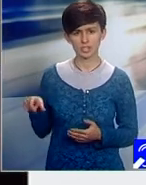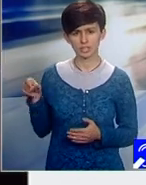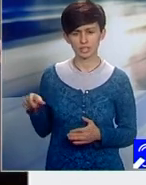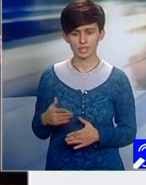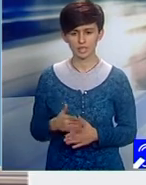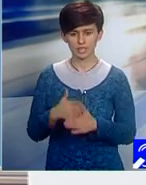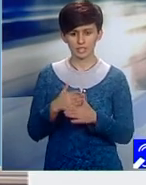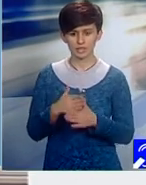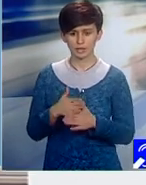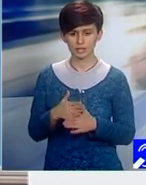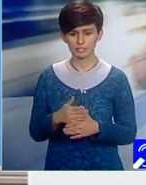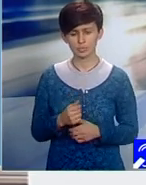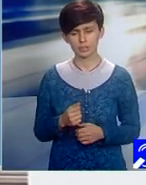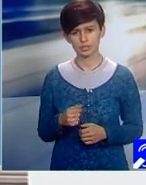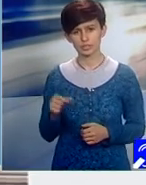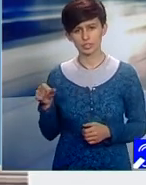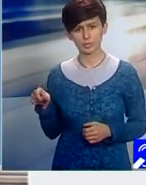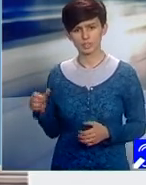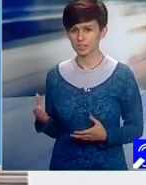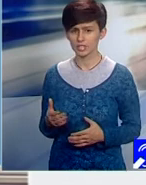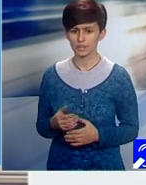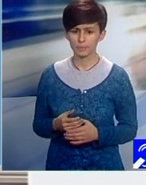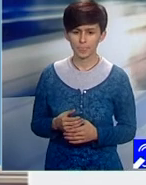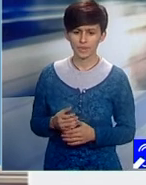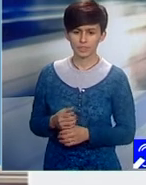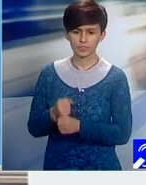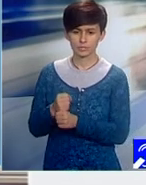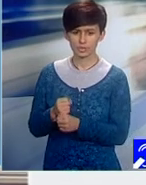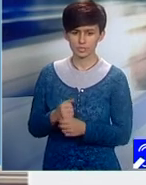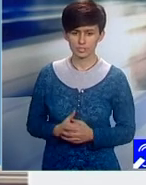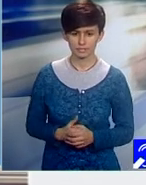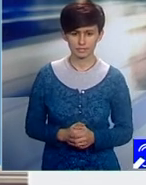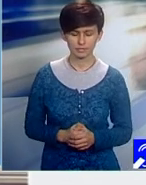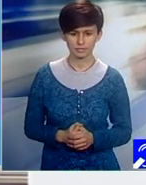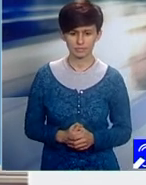și cei care susțin evenimentul și ca atare